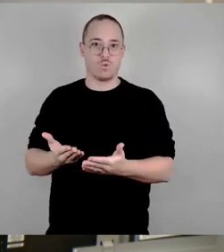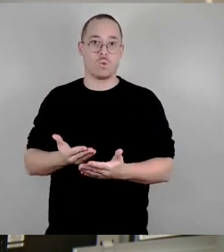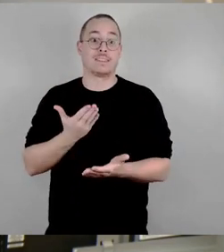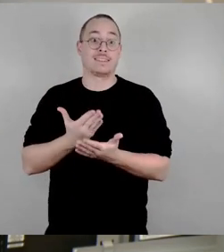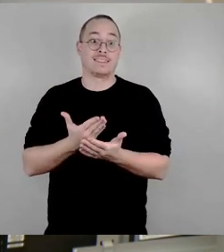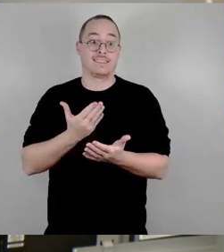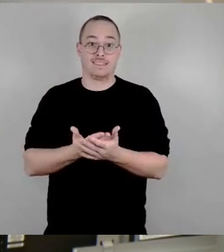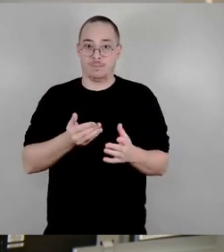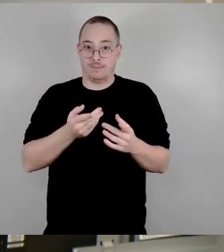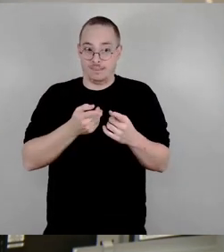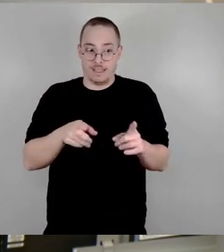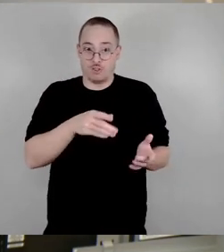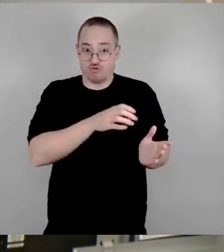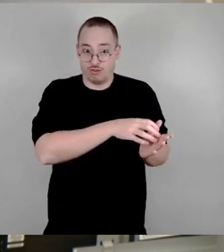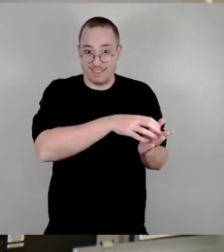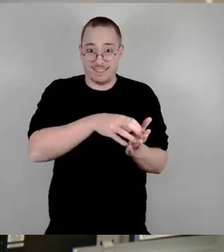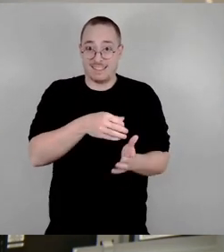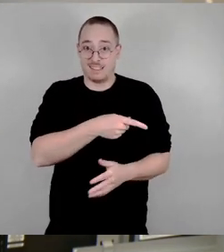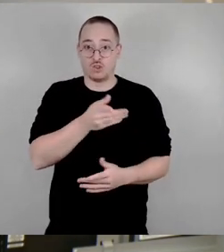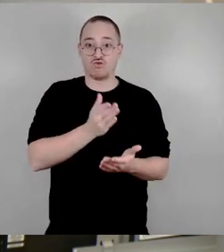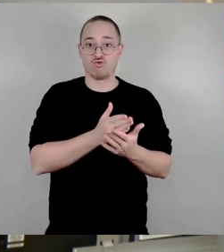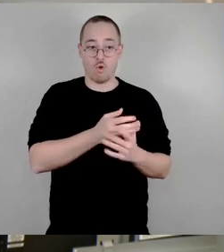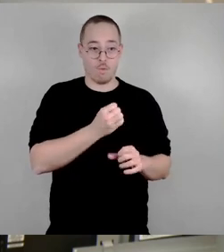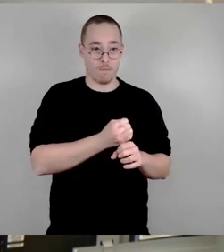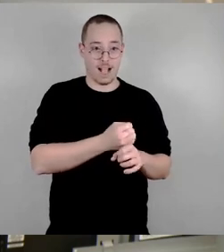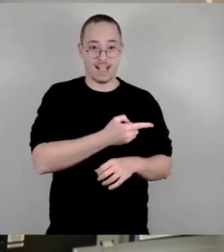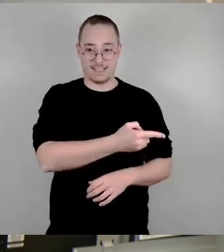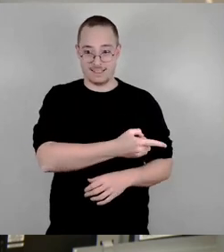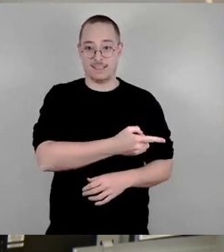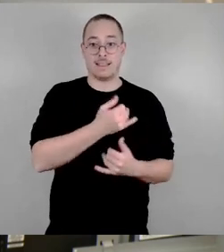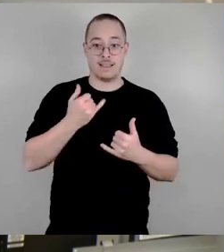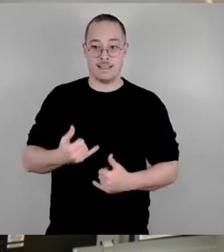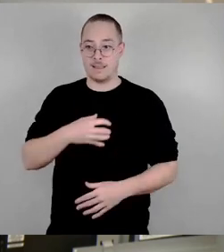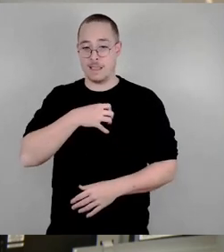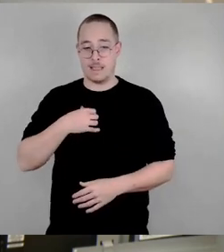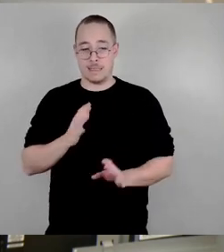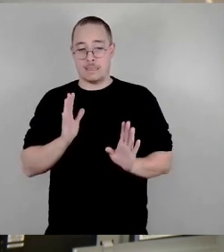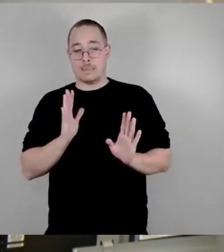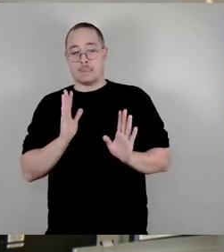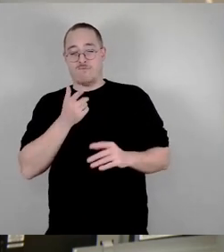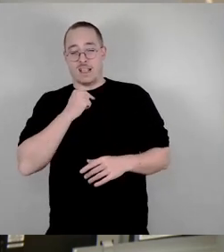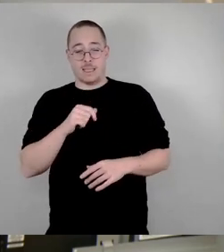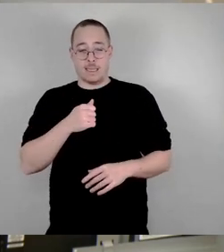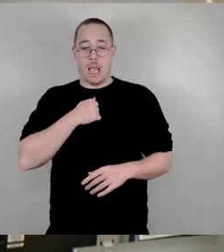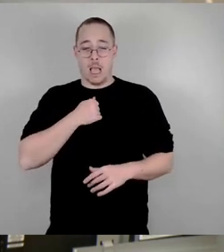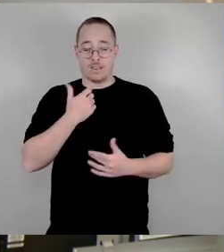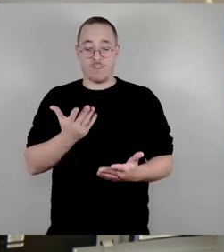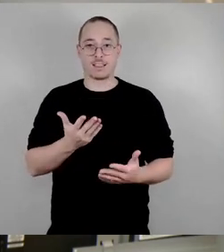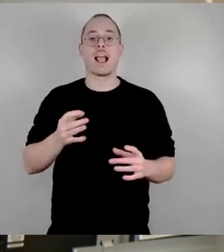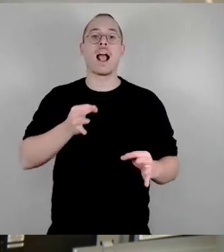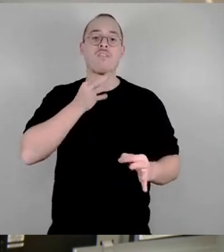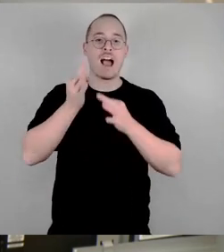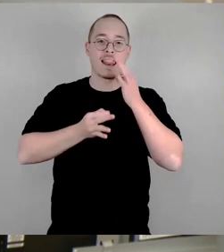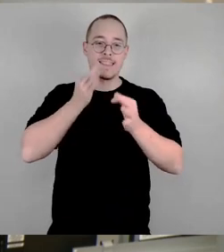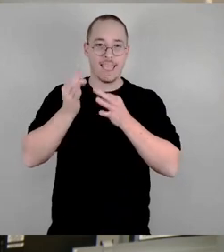längst machen, nämlich die Qualität der Darbietungen zu bewerten und da auch Kriterien festzulegen und das auch als